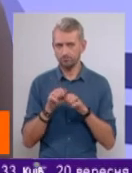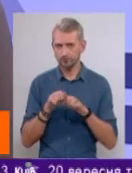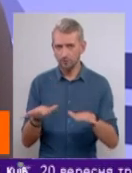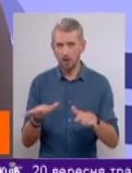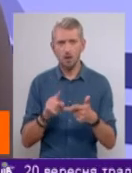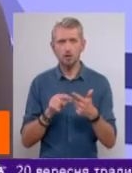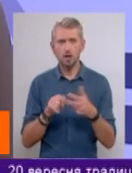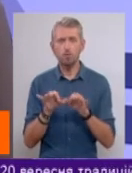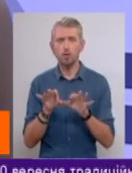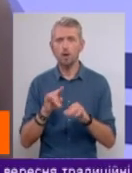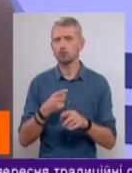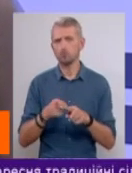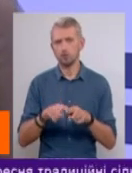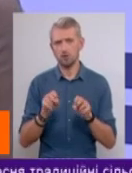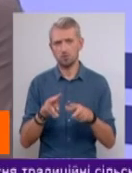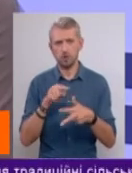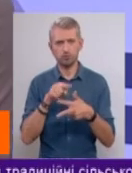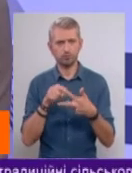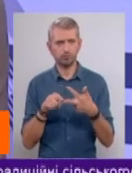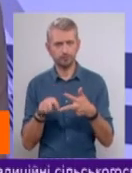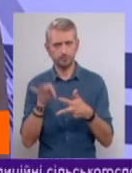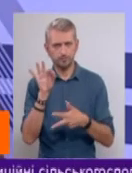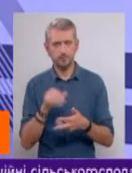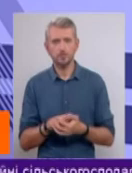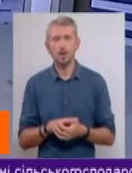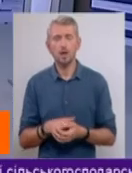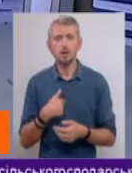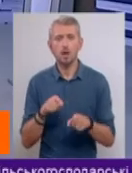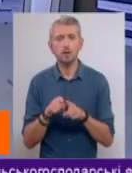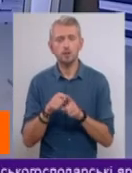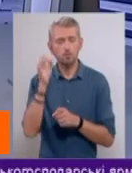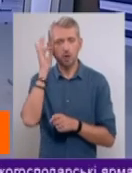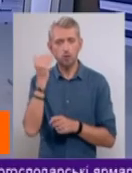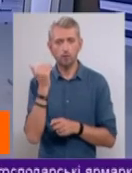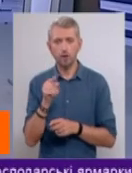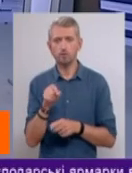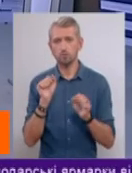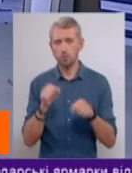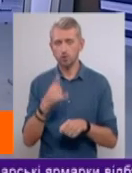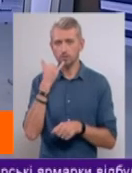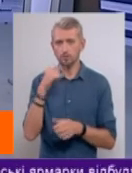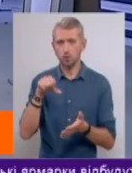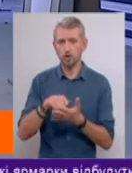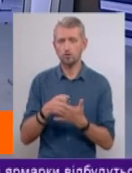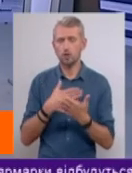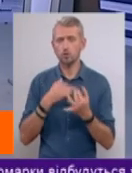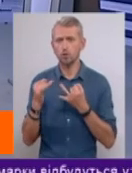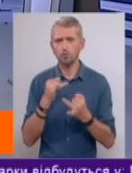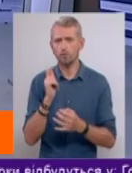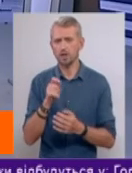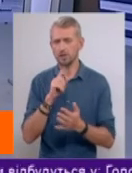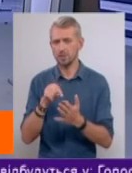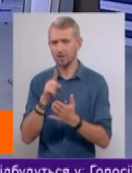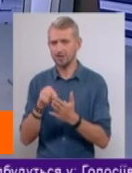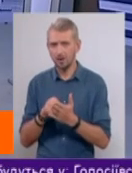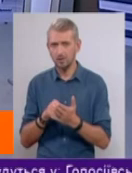– пояснювати, чому це небезпечно. Шановні глядачі, я так само нагадую вам, що ви можете долучатися до нашої розмови, ставити свої питання